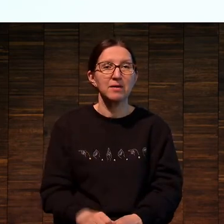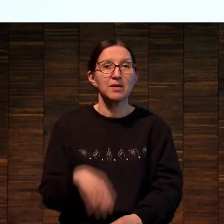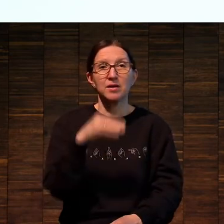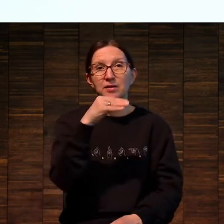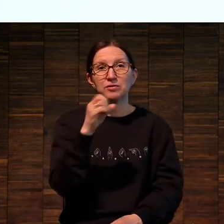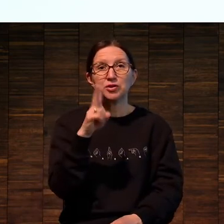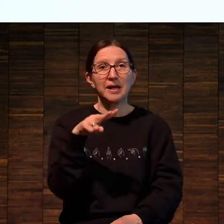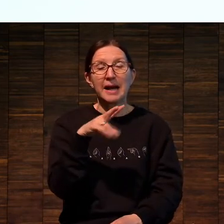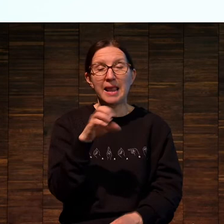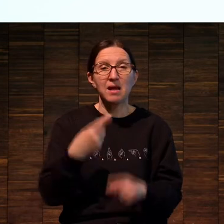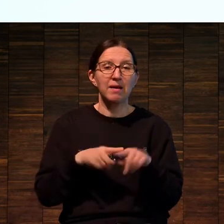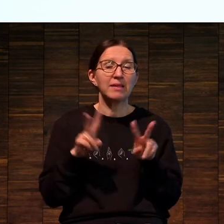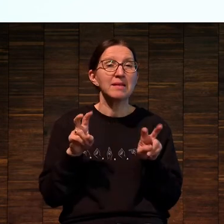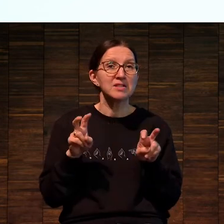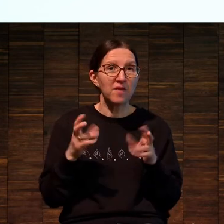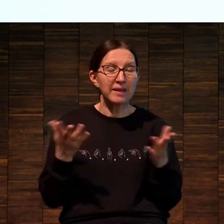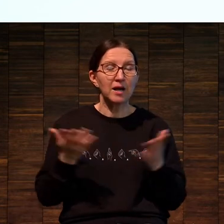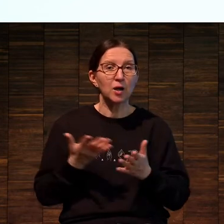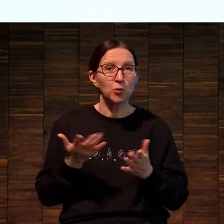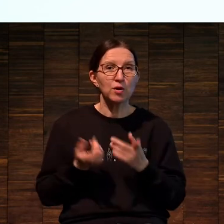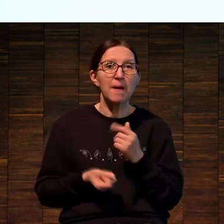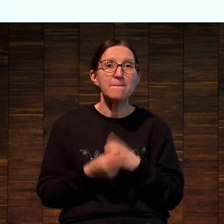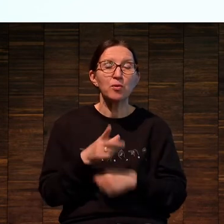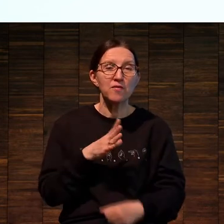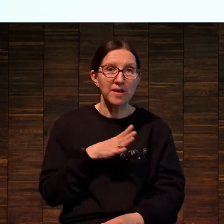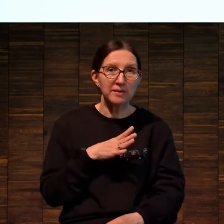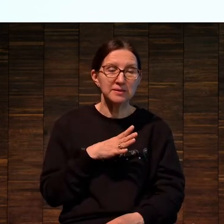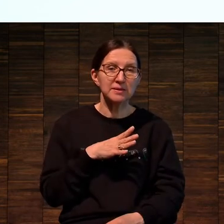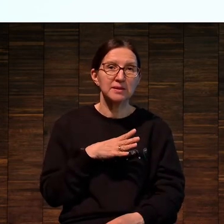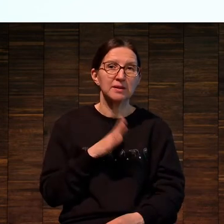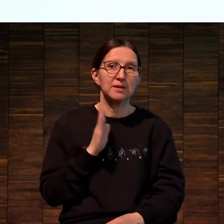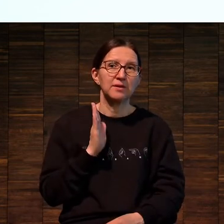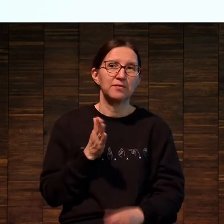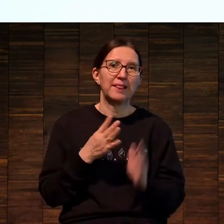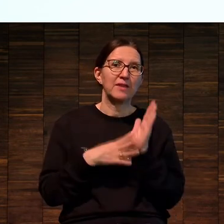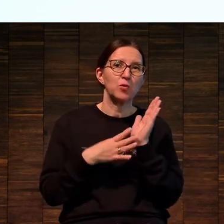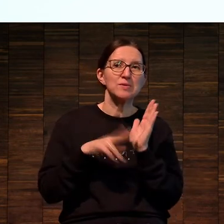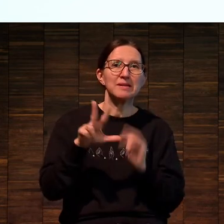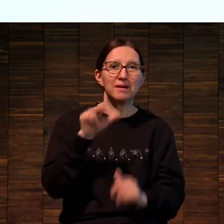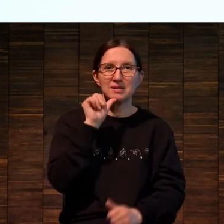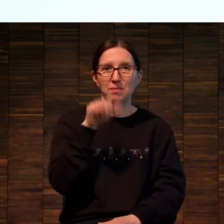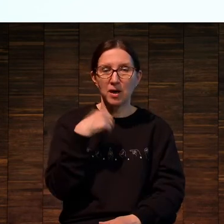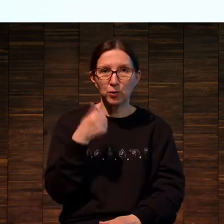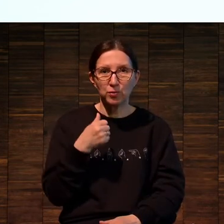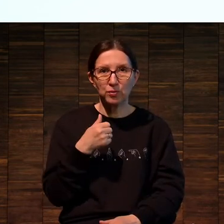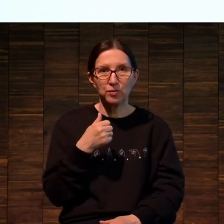Жиклея — это название, которое появилось в 93-м году.